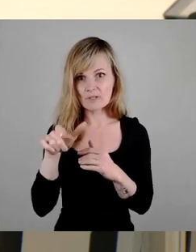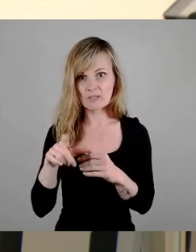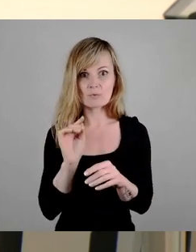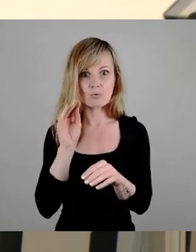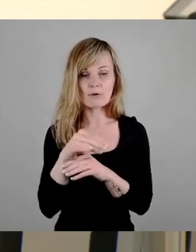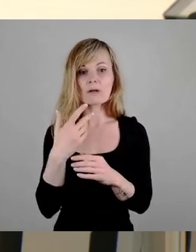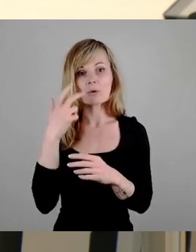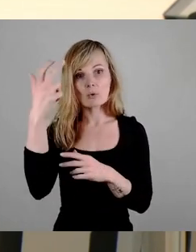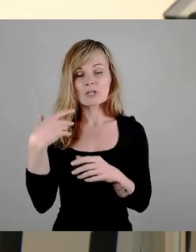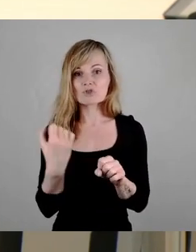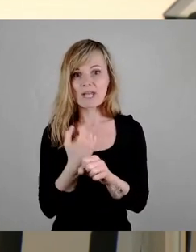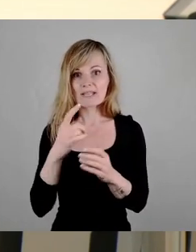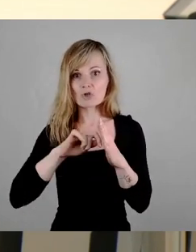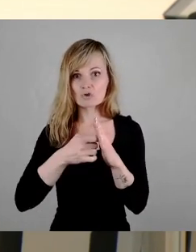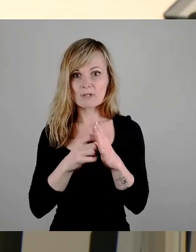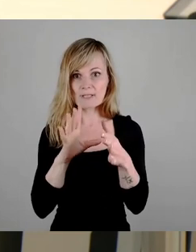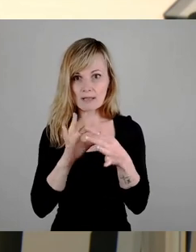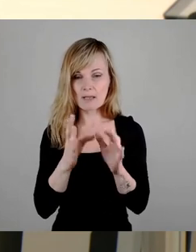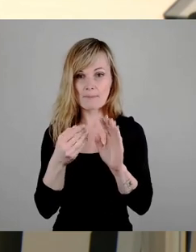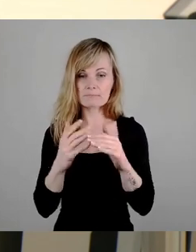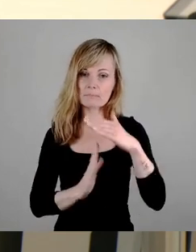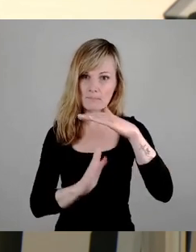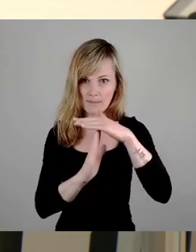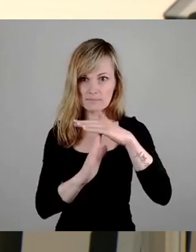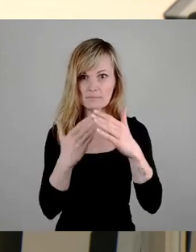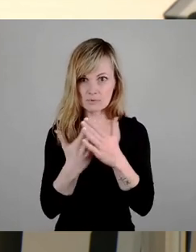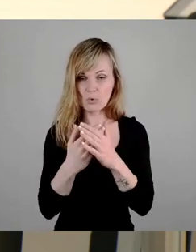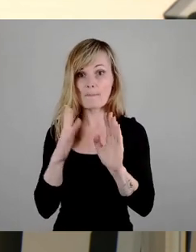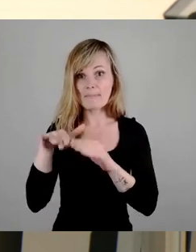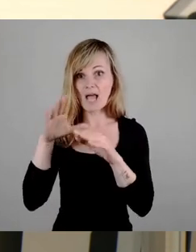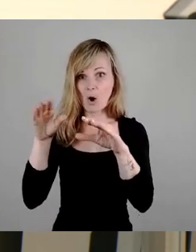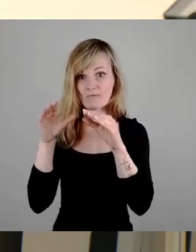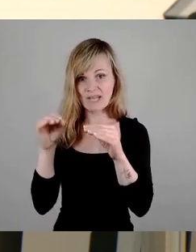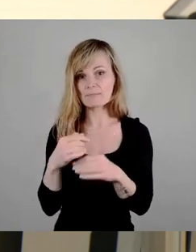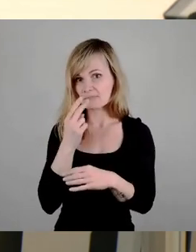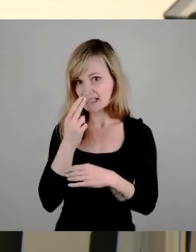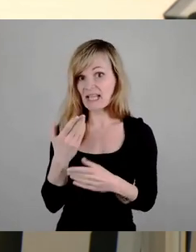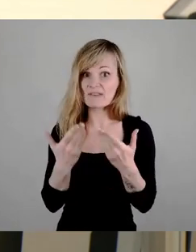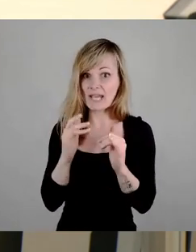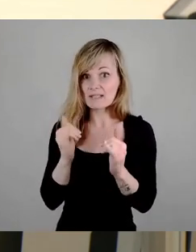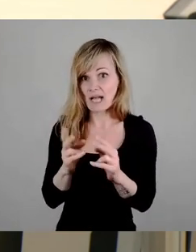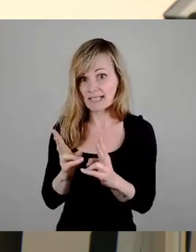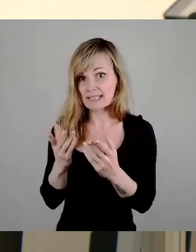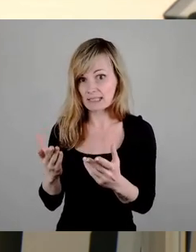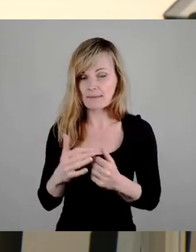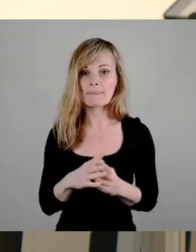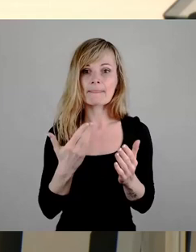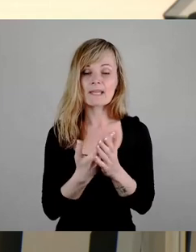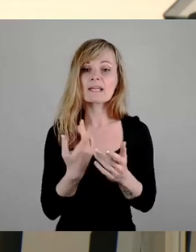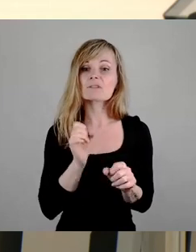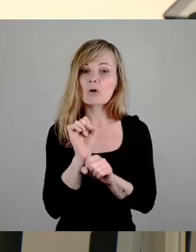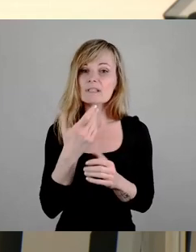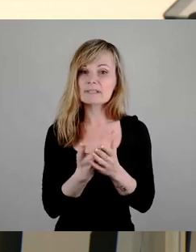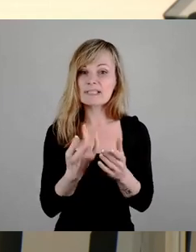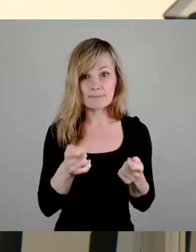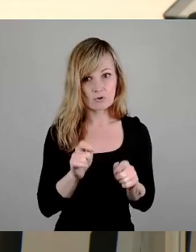hinaus aufnehmen, dann mag das sogar richtig sein. Aber ich glaube trotzdem, dass dieser Beschluss wichtig war und dass es auch